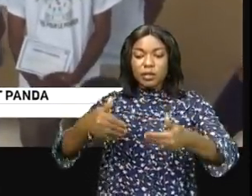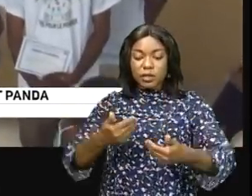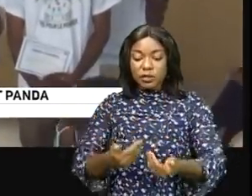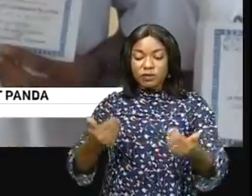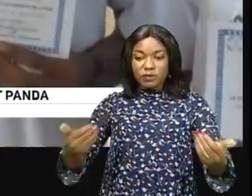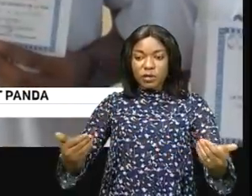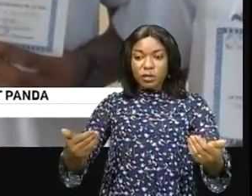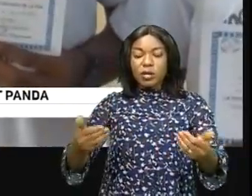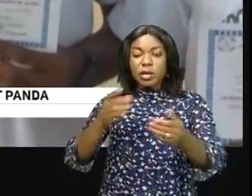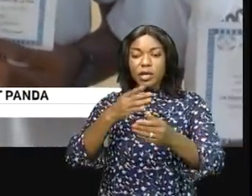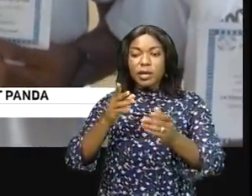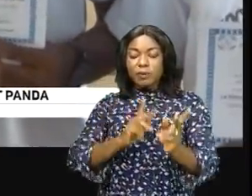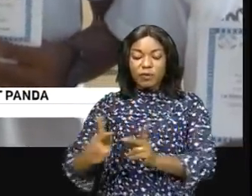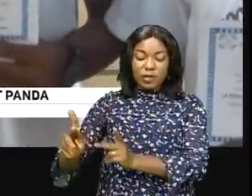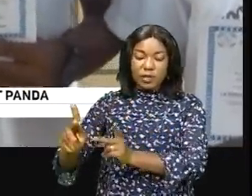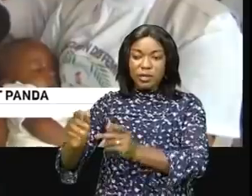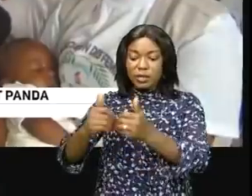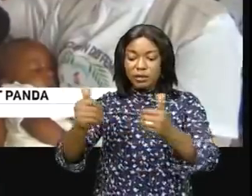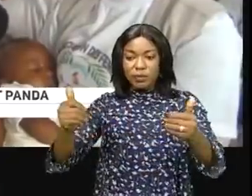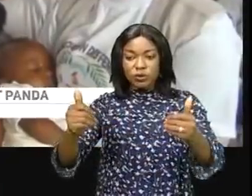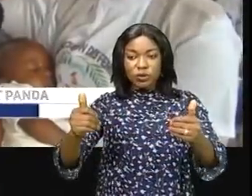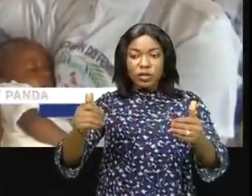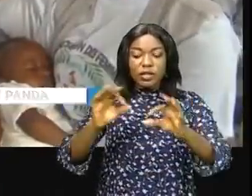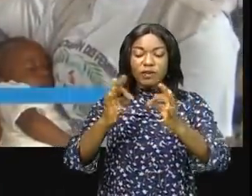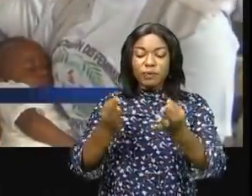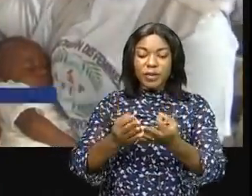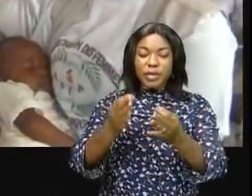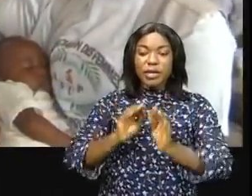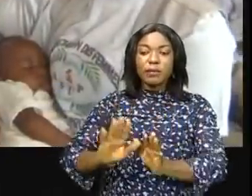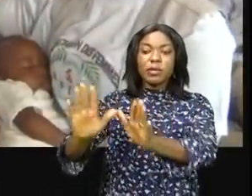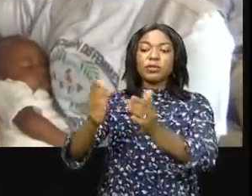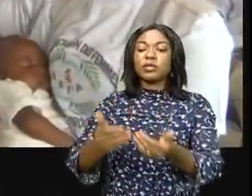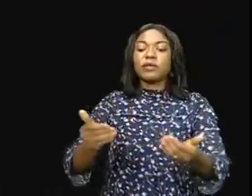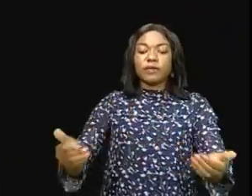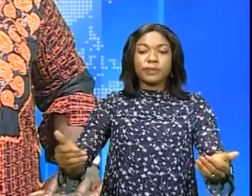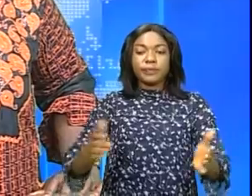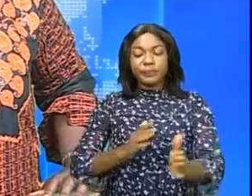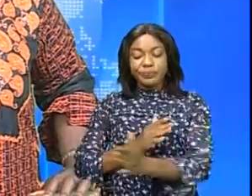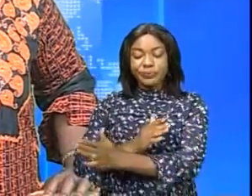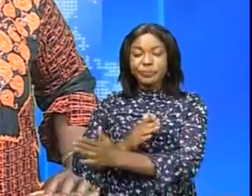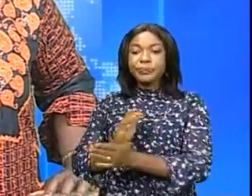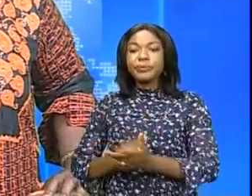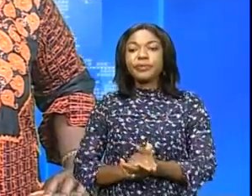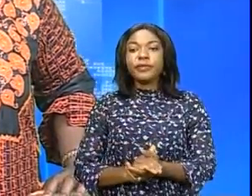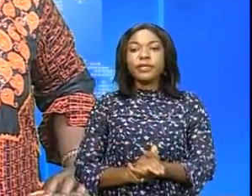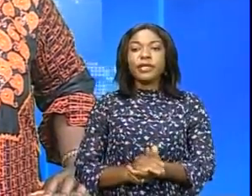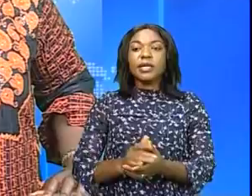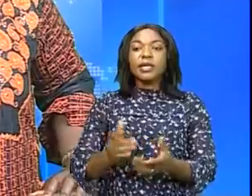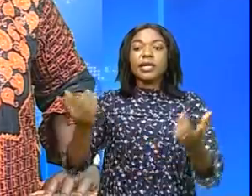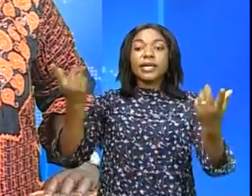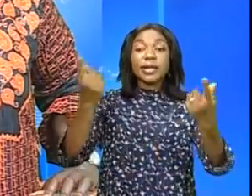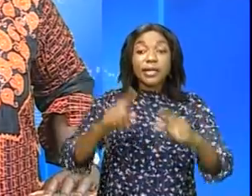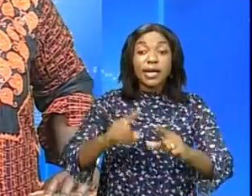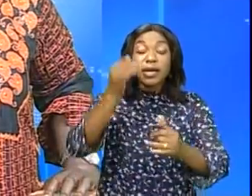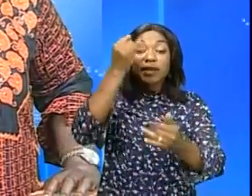et prévenir la séparation des familles et l'abandon des enfants. A quand la